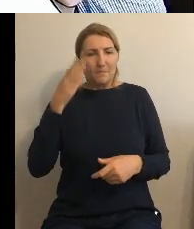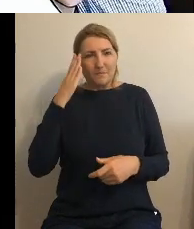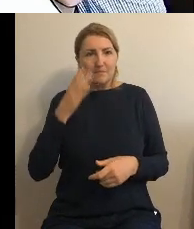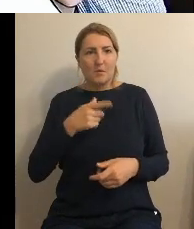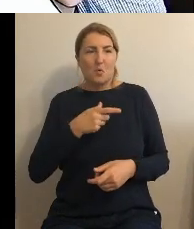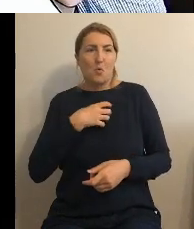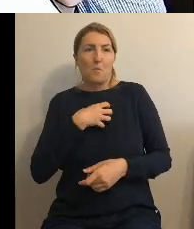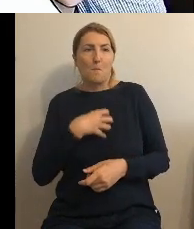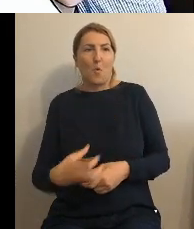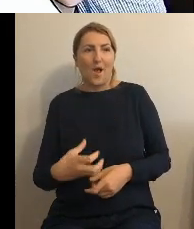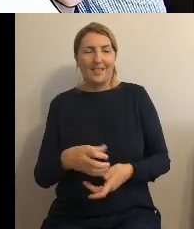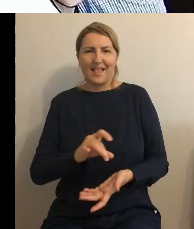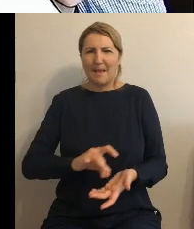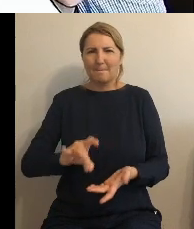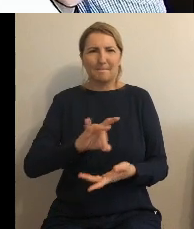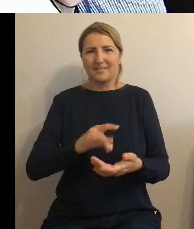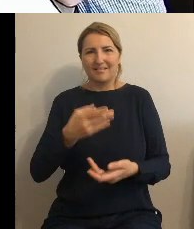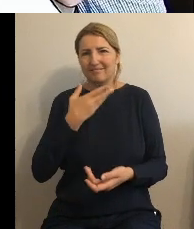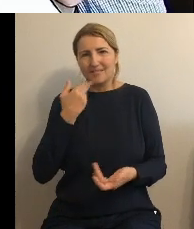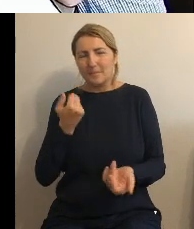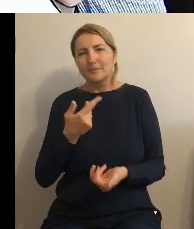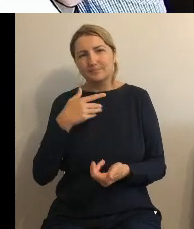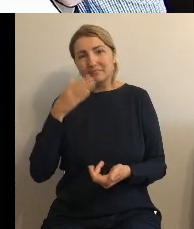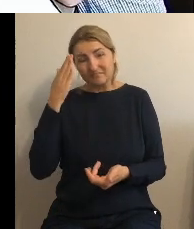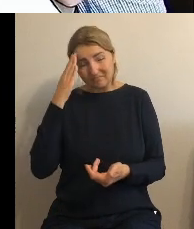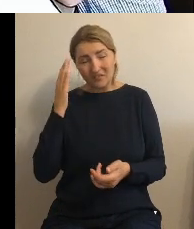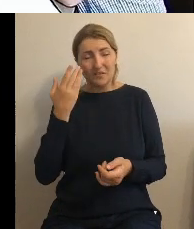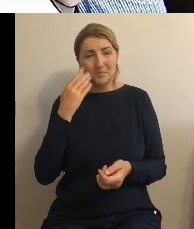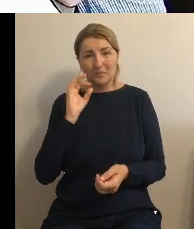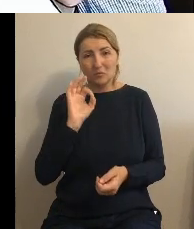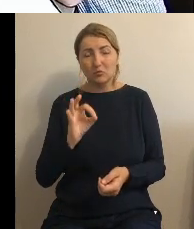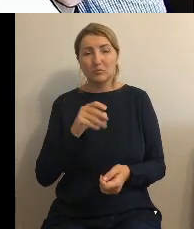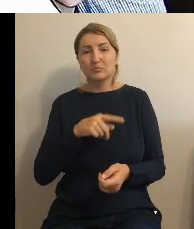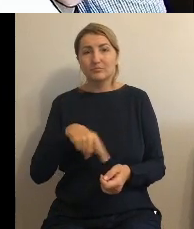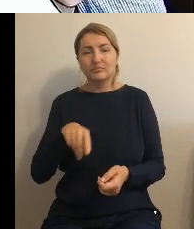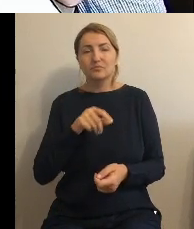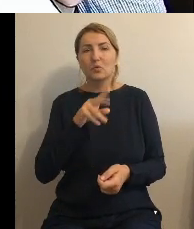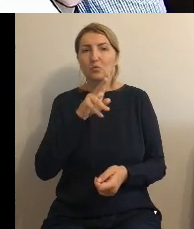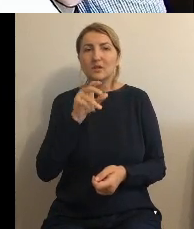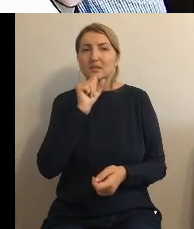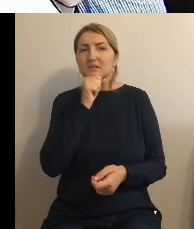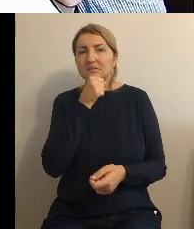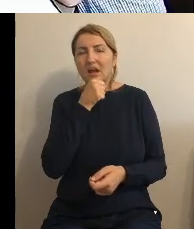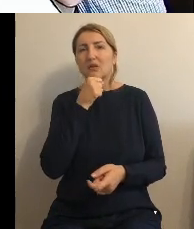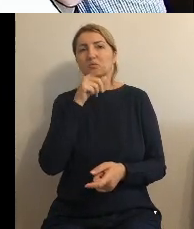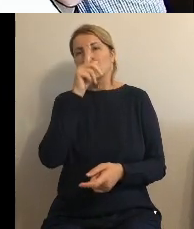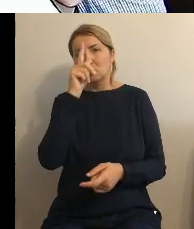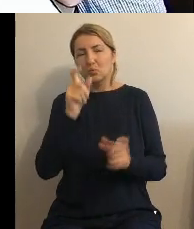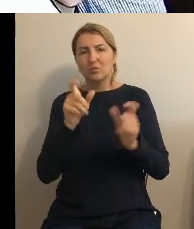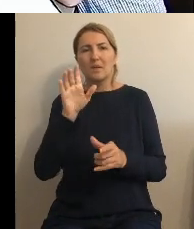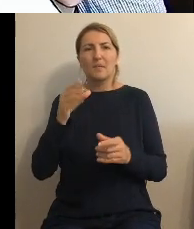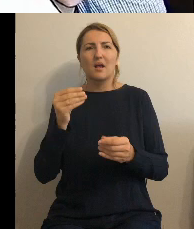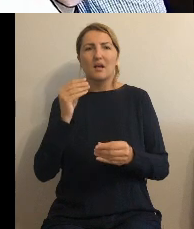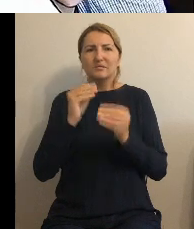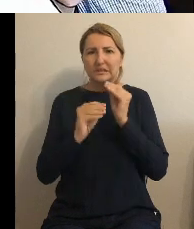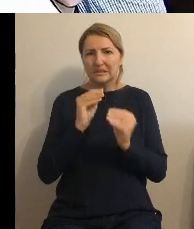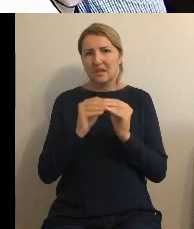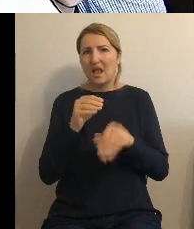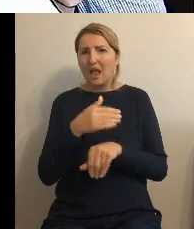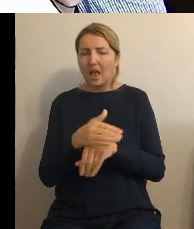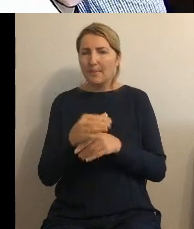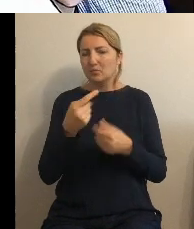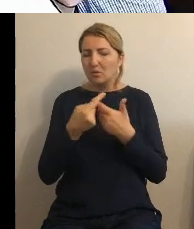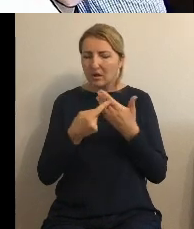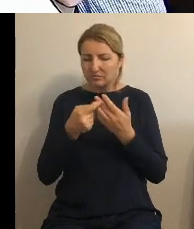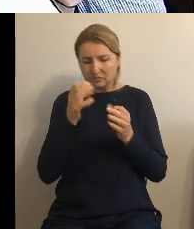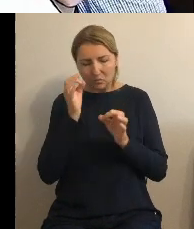mieszkańcami bogatą gminą także zdajemy sobie sprawę że osoby starsze które mają niewysokie emerytury liczą każdą każdy grosik tak